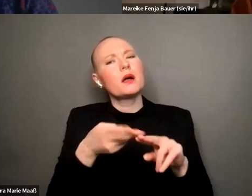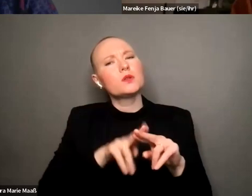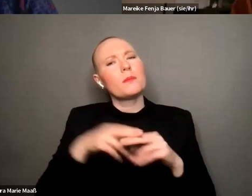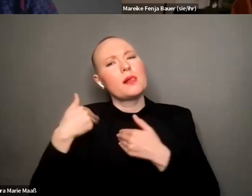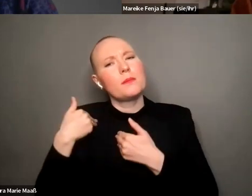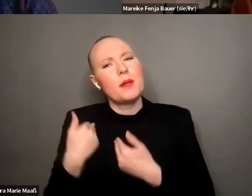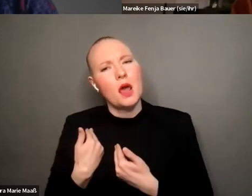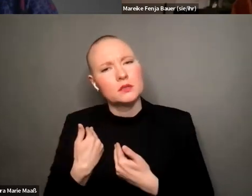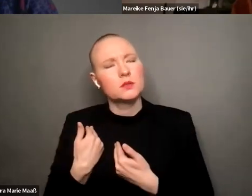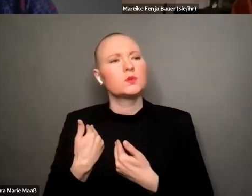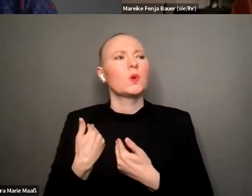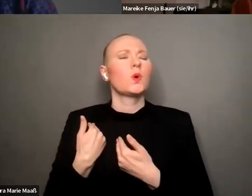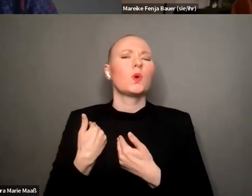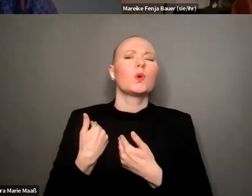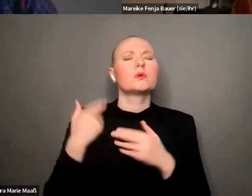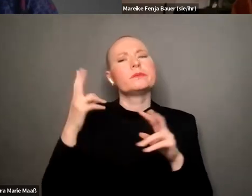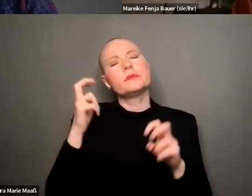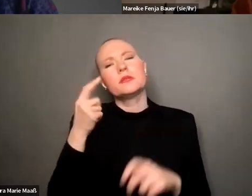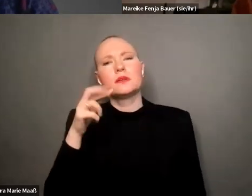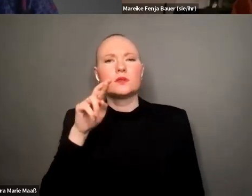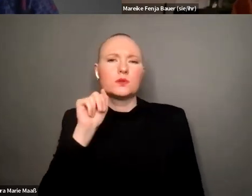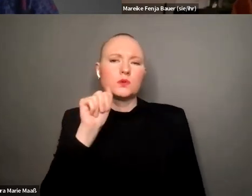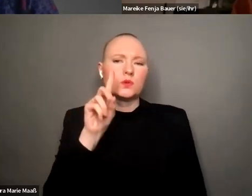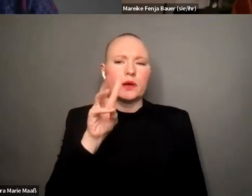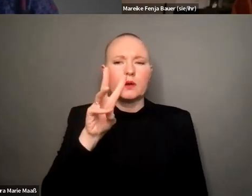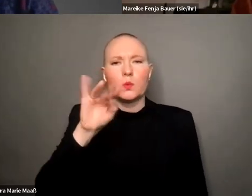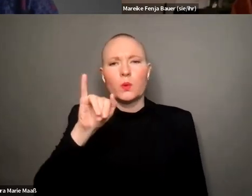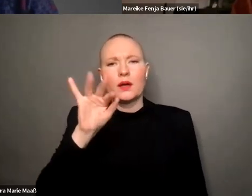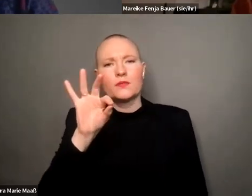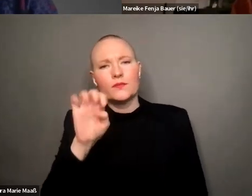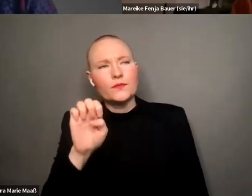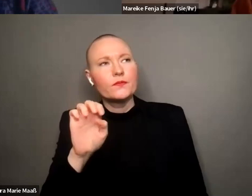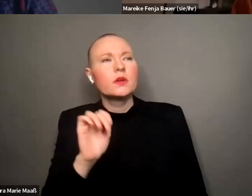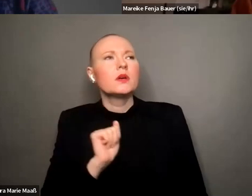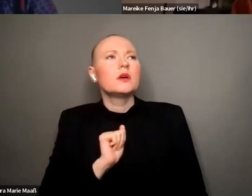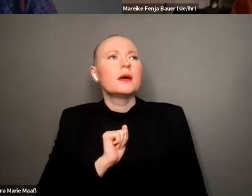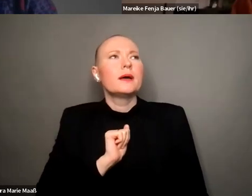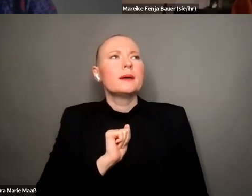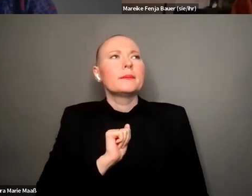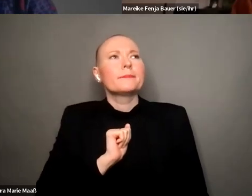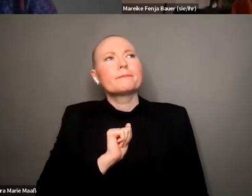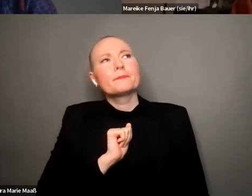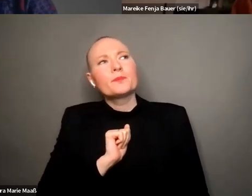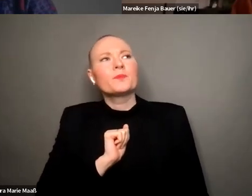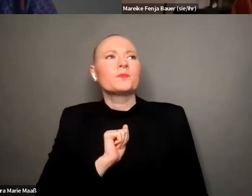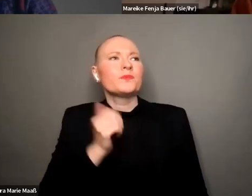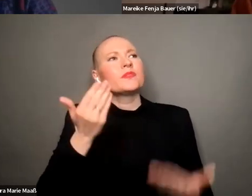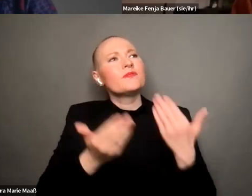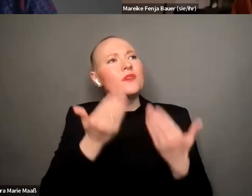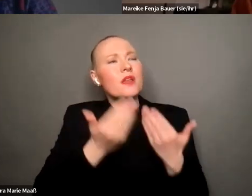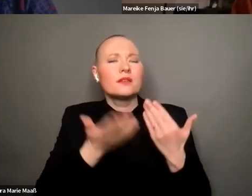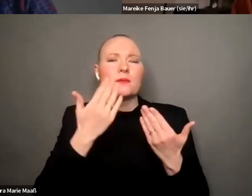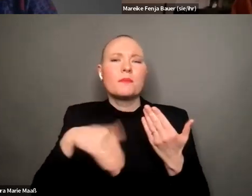gerade so die tradwives das ist vielleicht auch so ein bisschen jetzt mehr auf meter